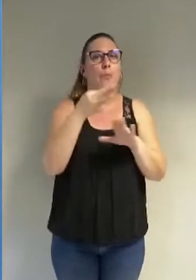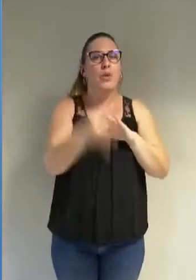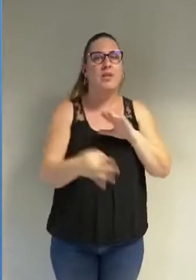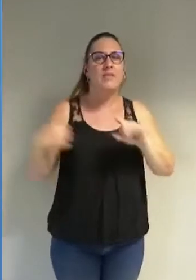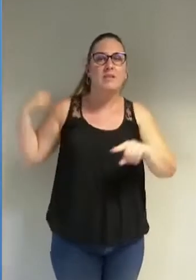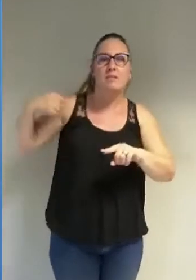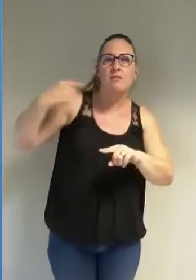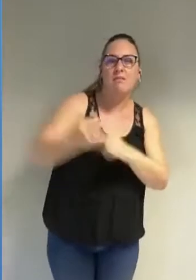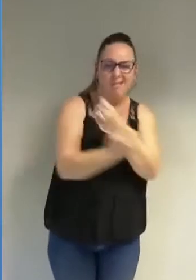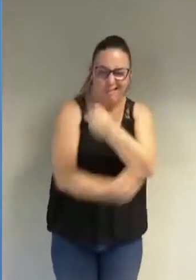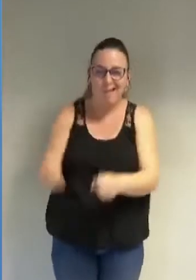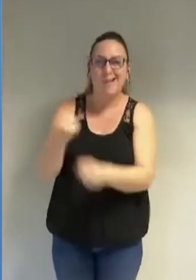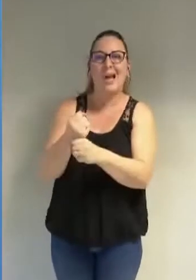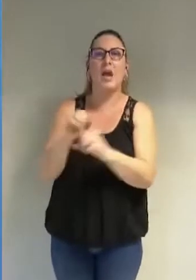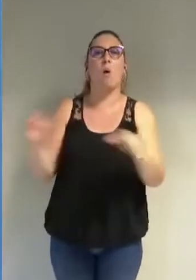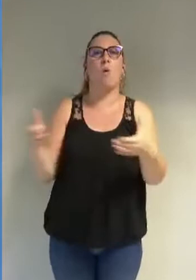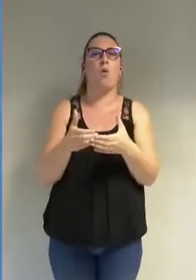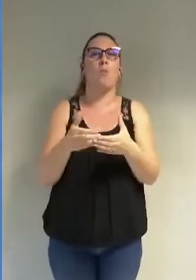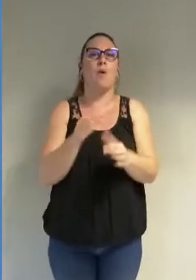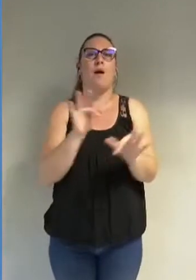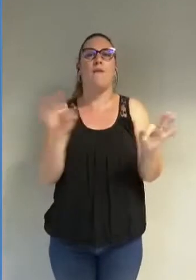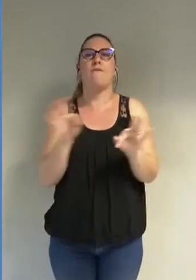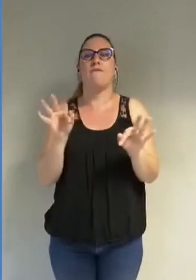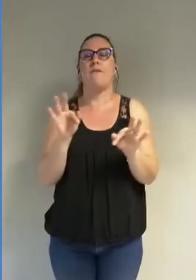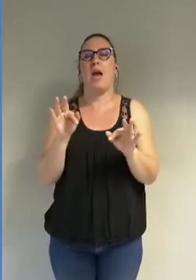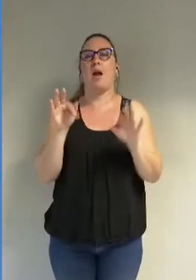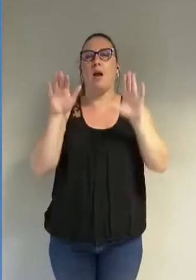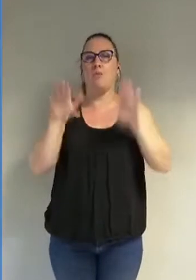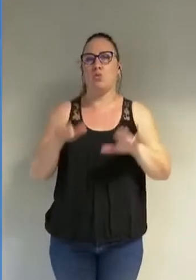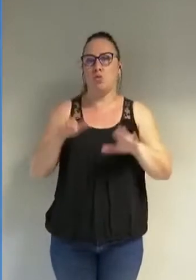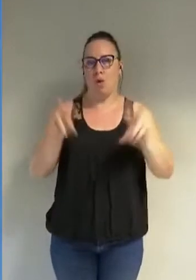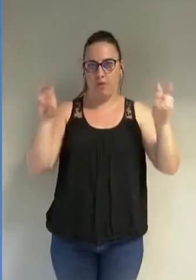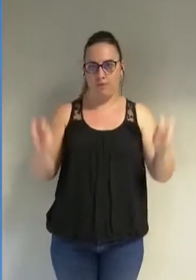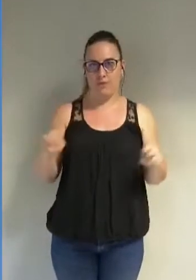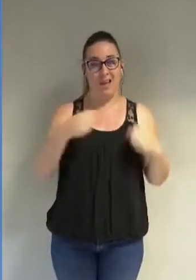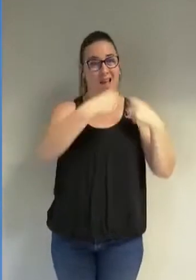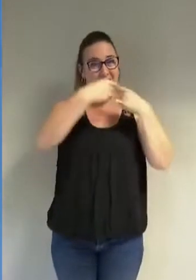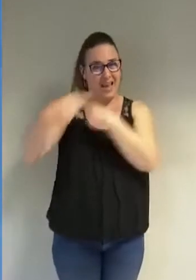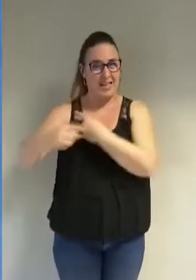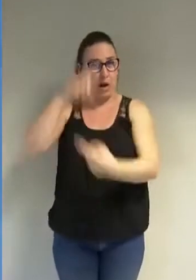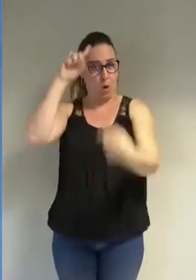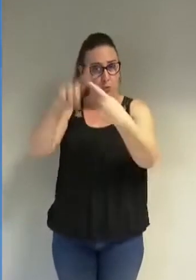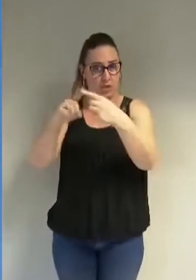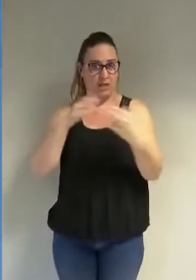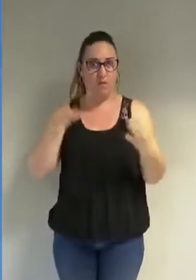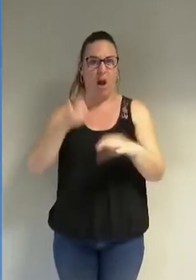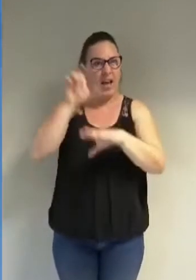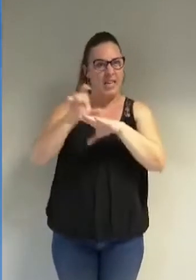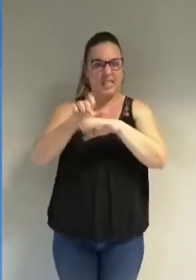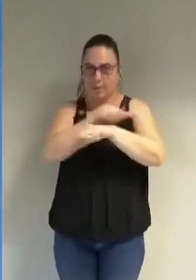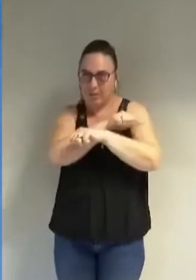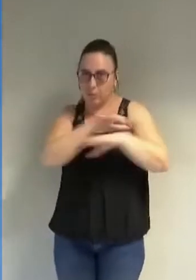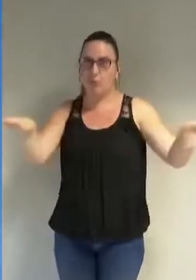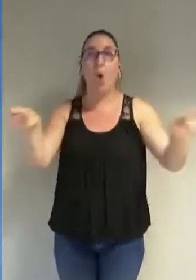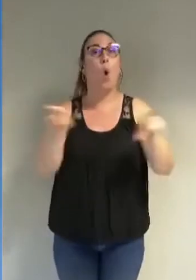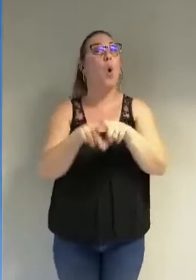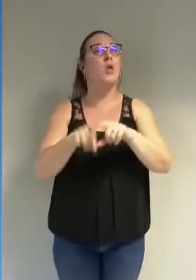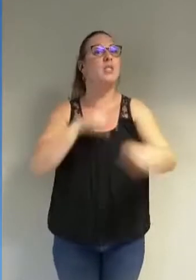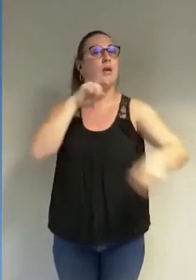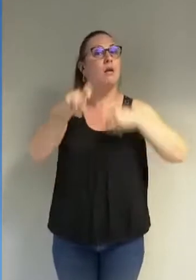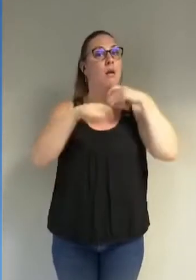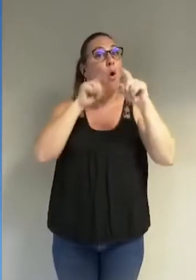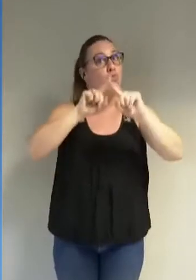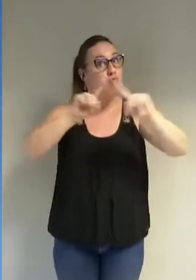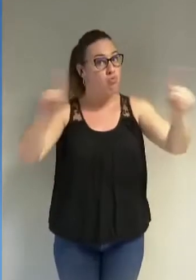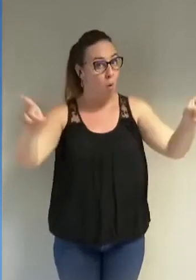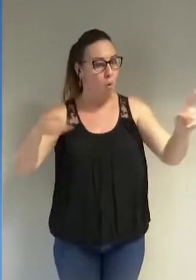frères musulmans dont l'objectif officiel est la renaissance islamique et la lutte non violente contre l